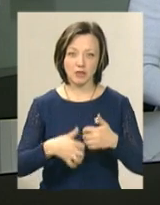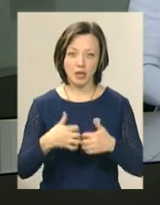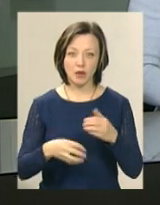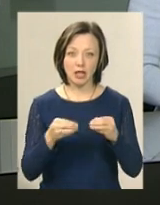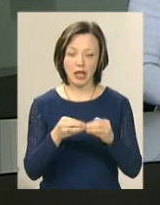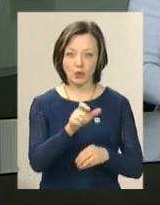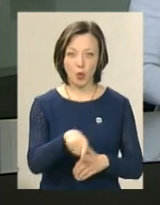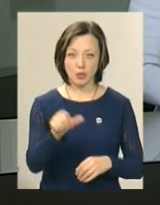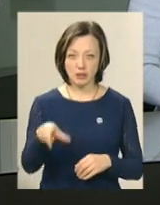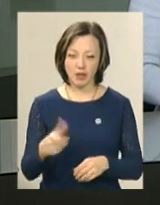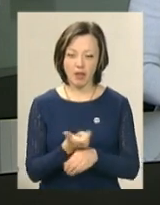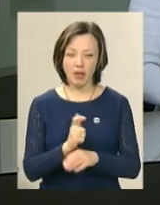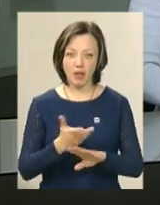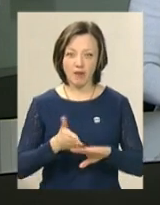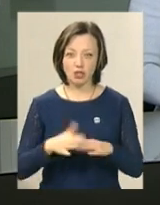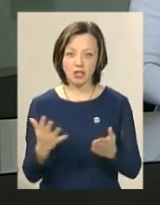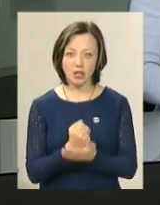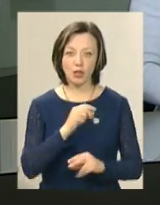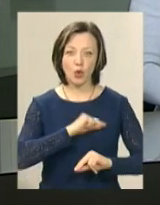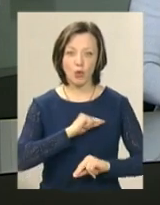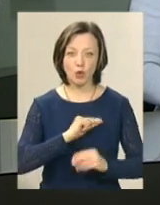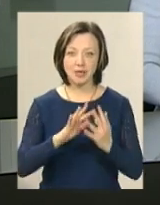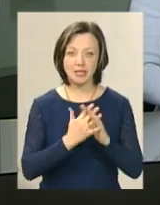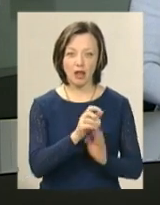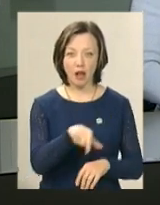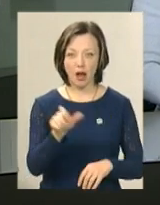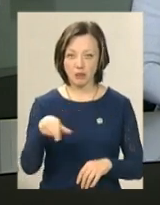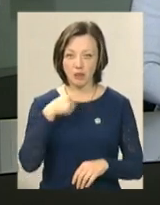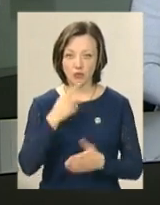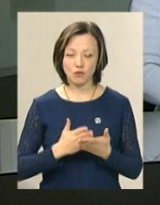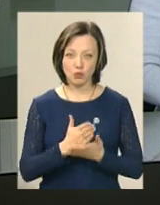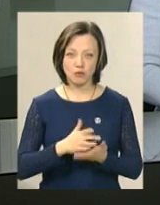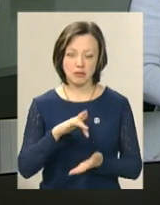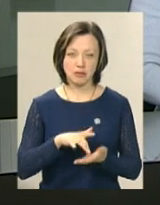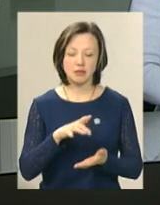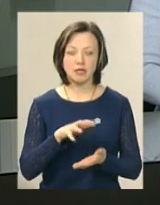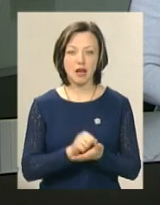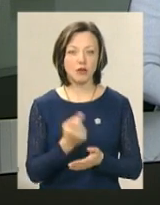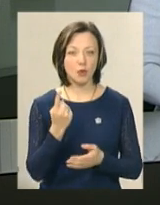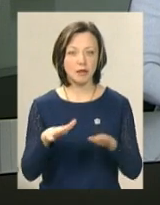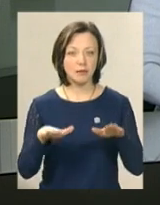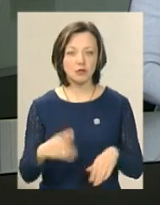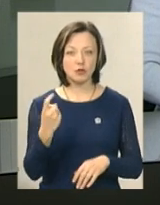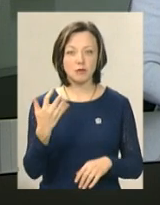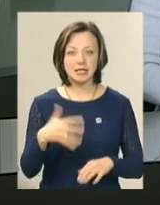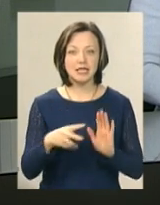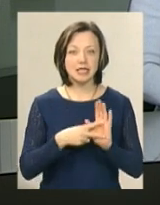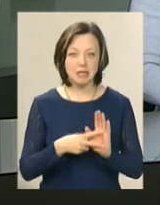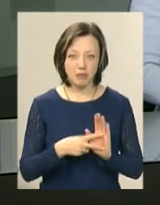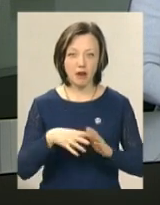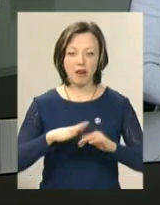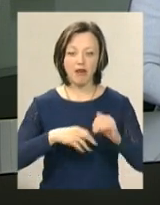10 осіб. Найважче – знайти роботу селянам, констатують у службі зайнятості. Бо на одне місце – 157